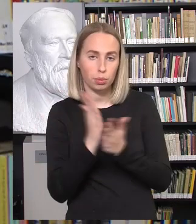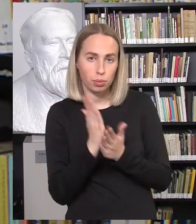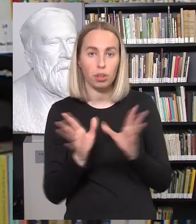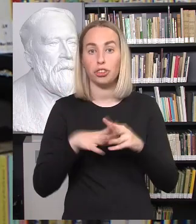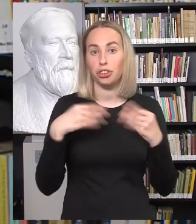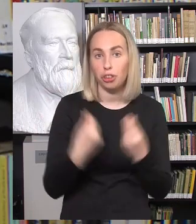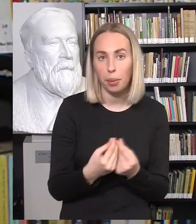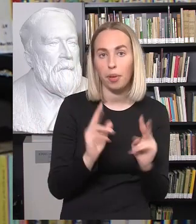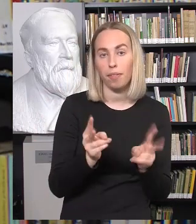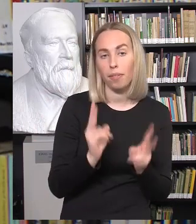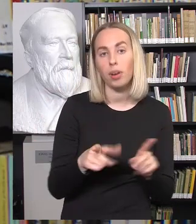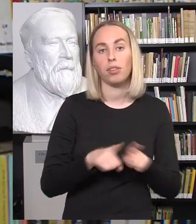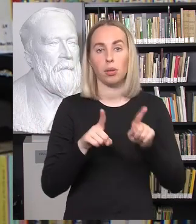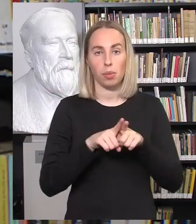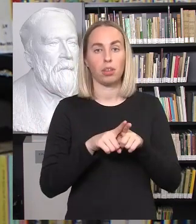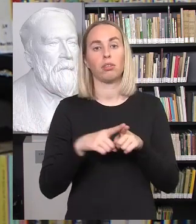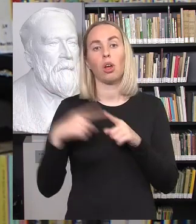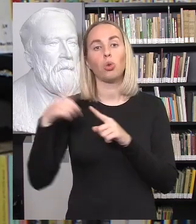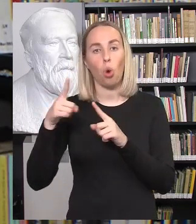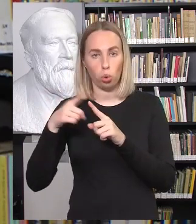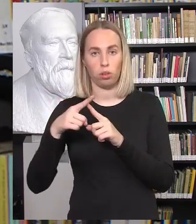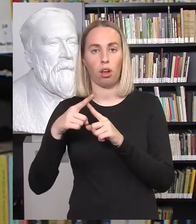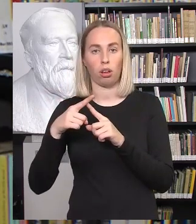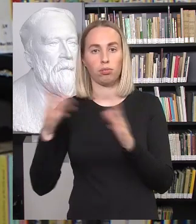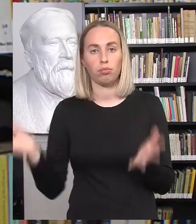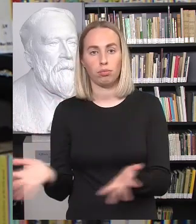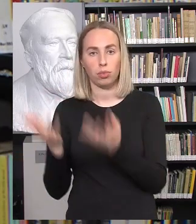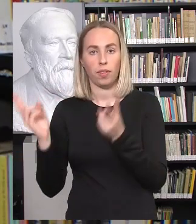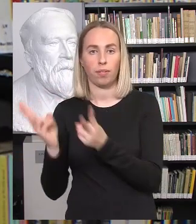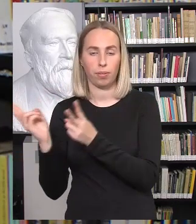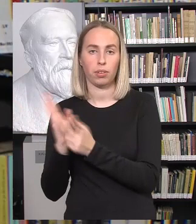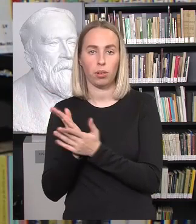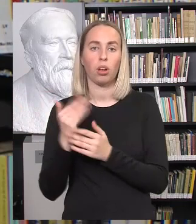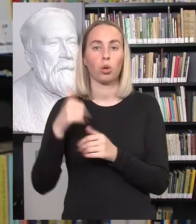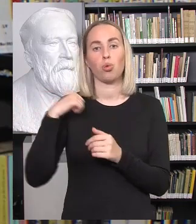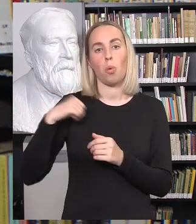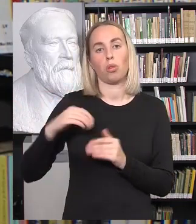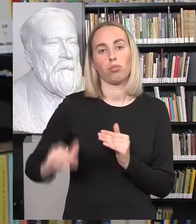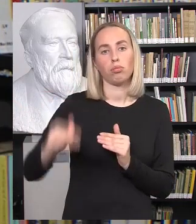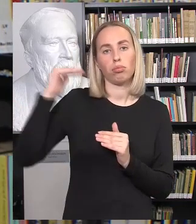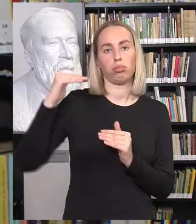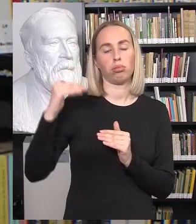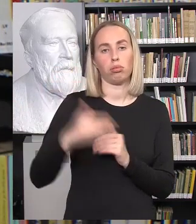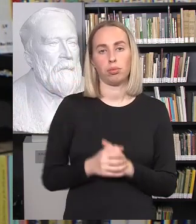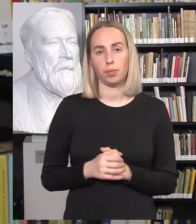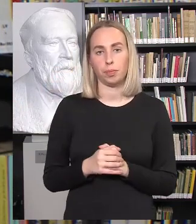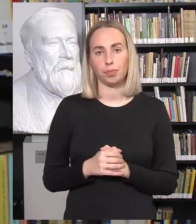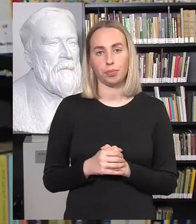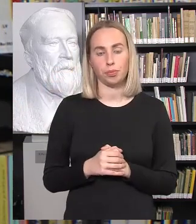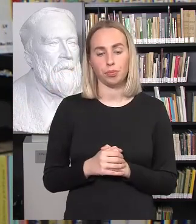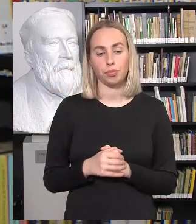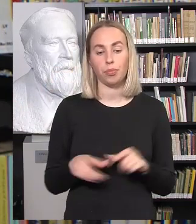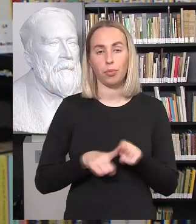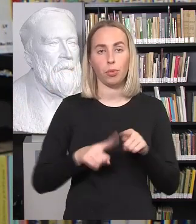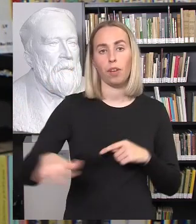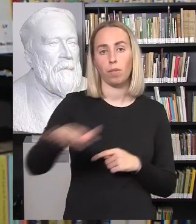ir tautos išlykimo garantas, kurie subresta laisvas, kūrybiškas ir atsakingas žmogus. Ir visuomenėje stiprios,